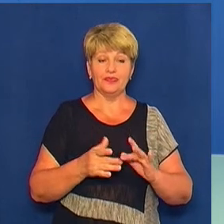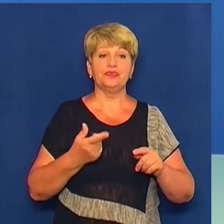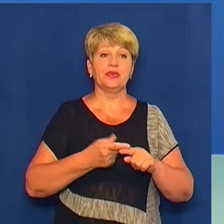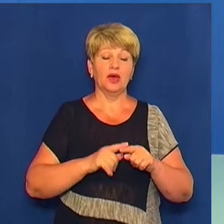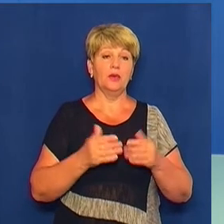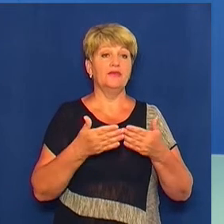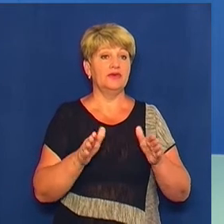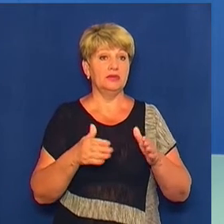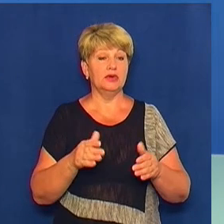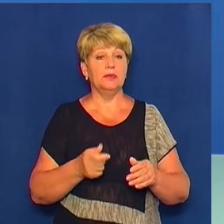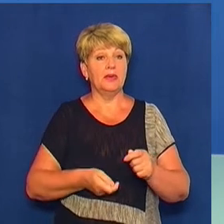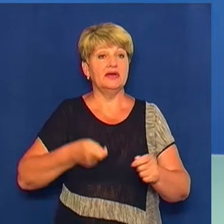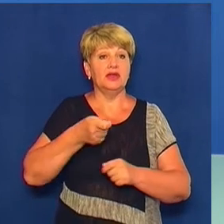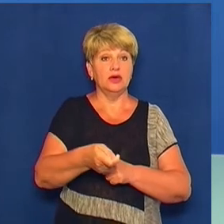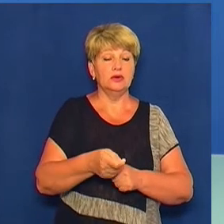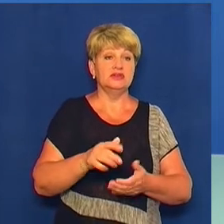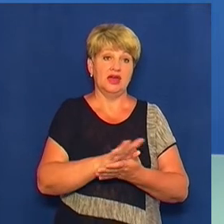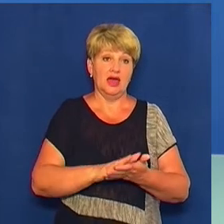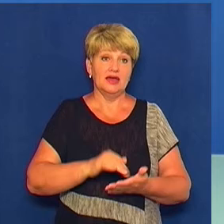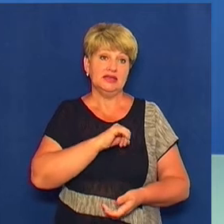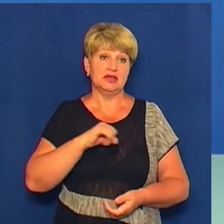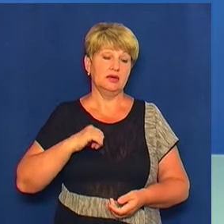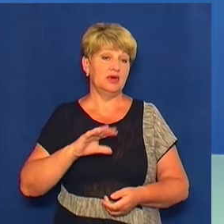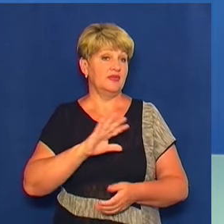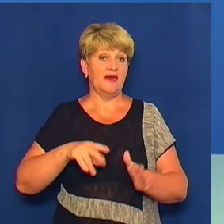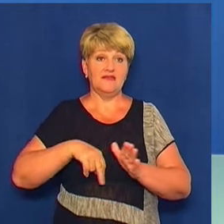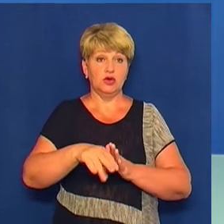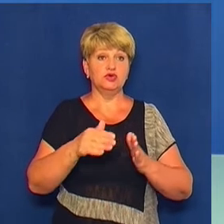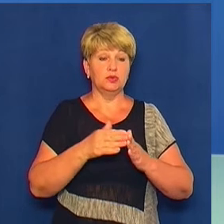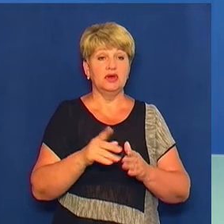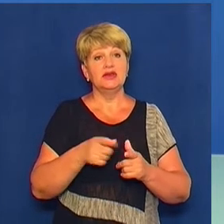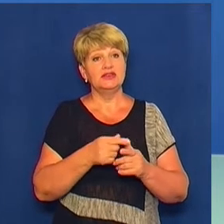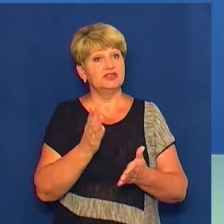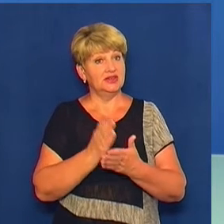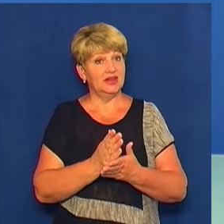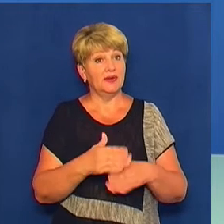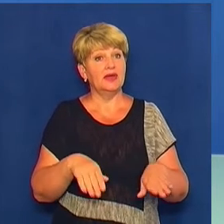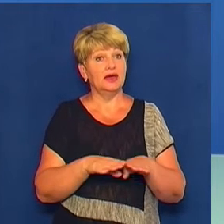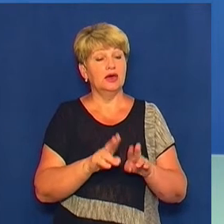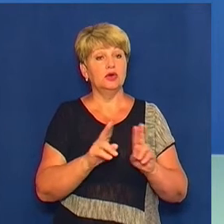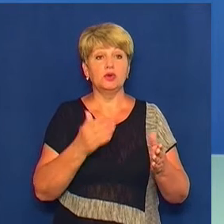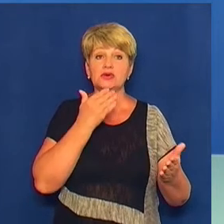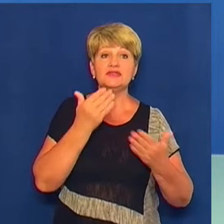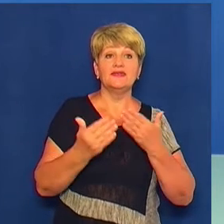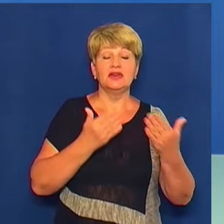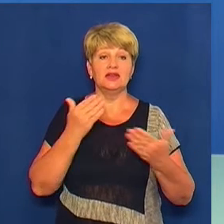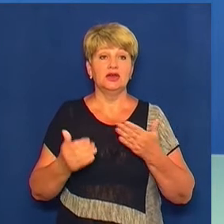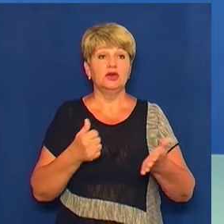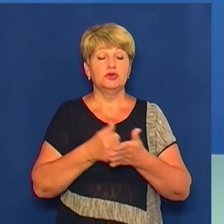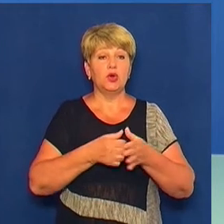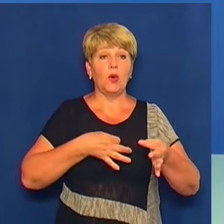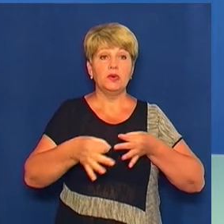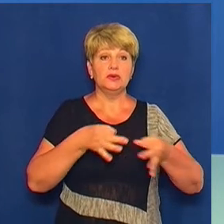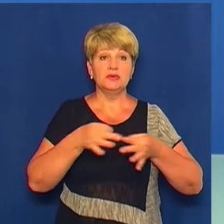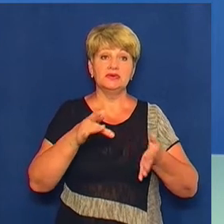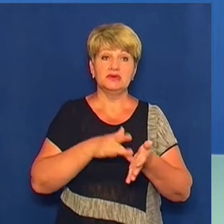випускників подають заяви самостійно, не виходячи з дому. Чи є ті, хто звертається по допомогу до консультаційного центру університету?